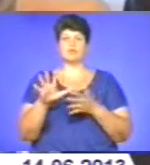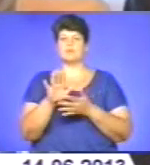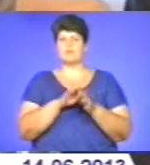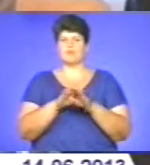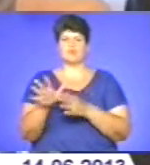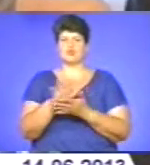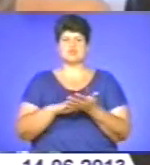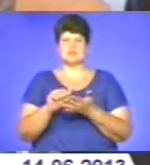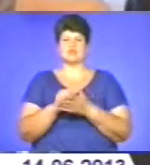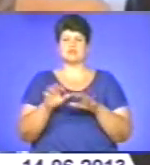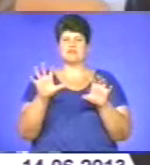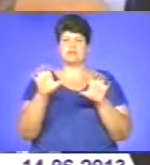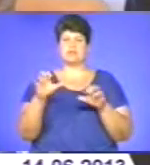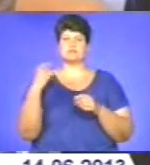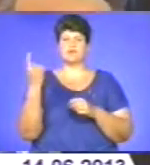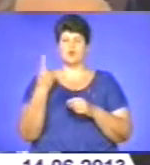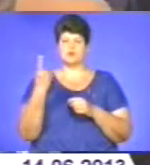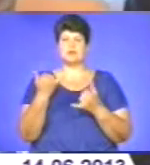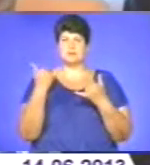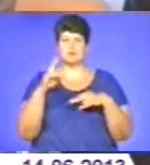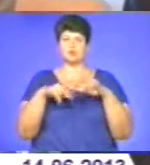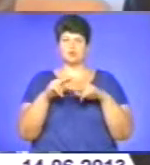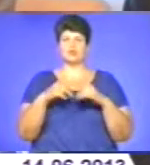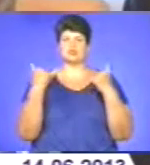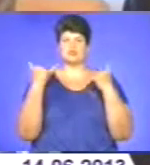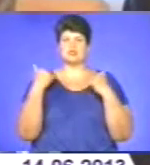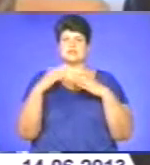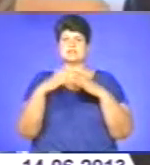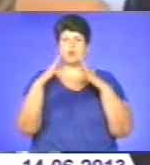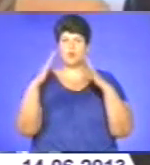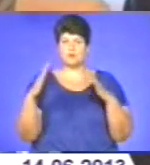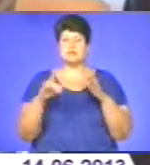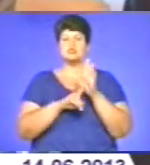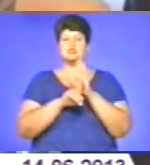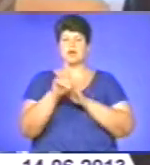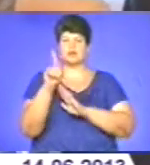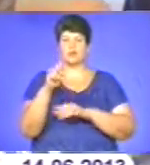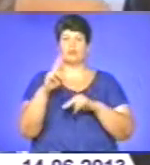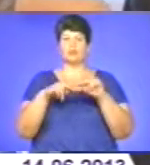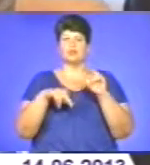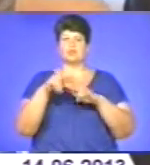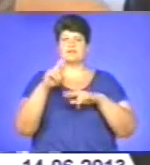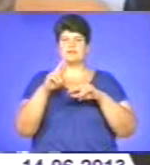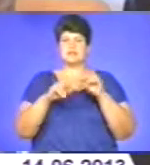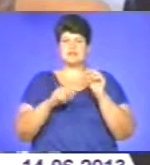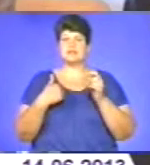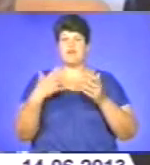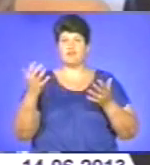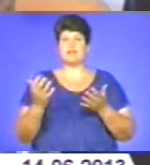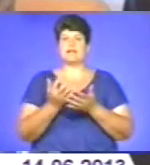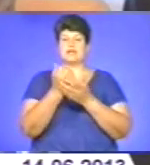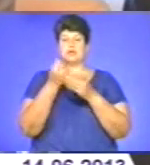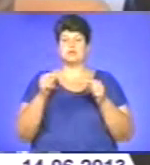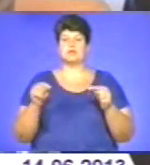області. Тепер ми по-новому будуємо сучасні комплекси і з початком будівництва нам вдалося відродити